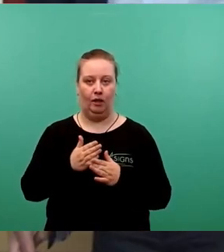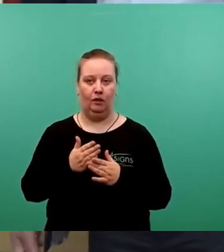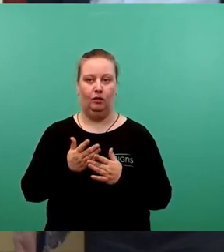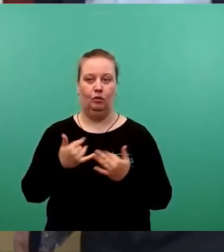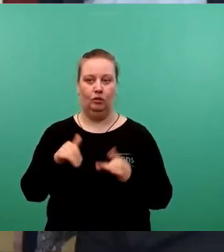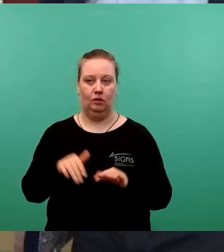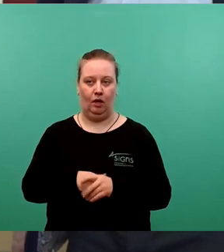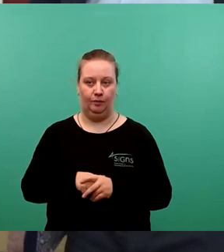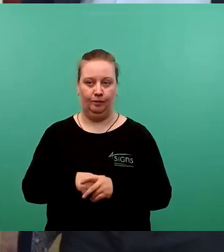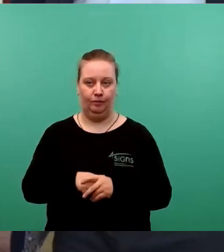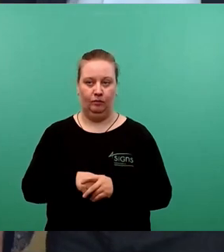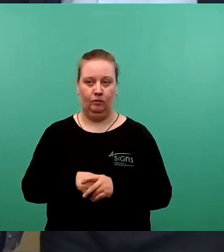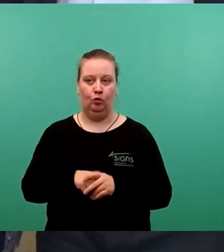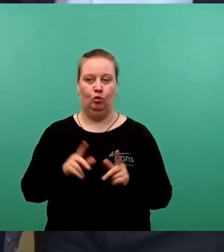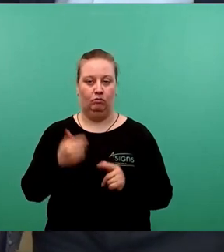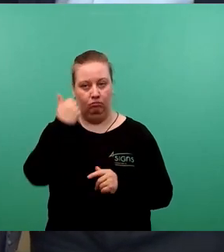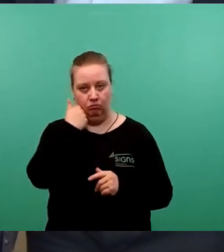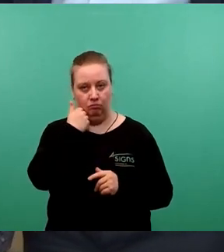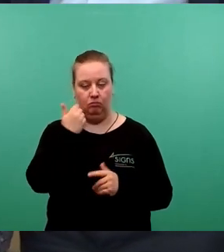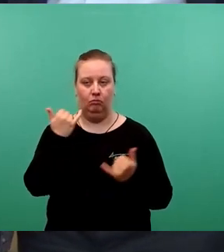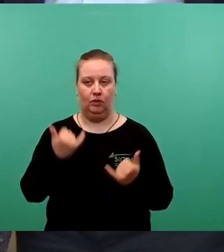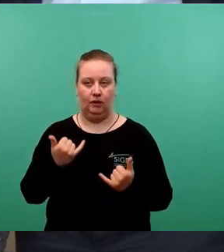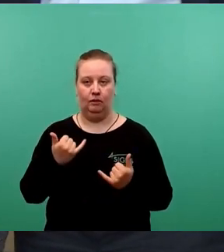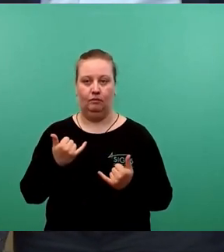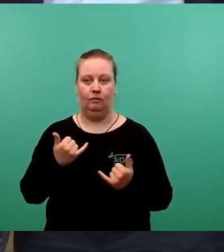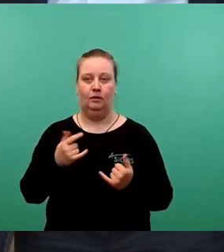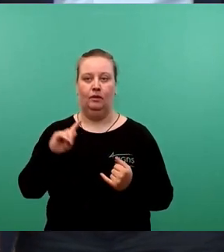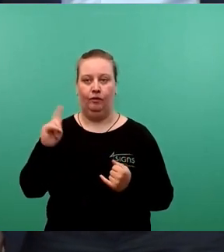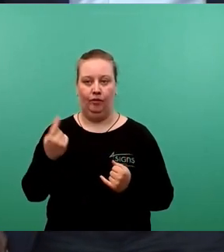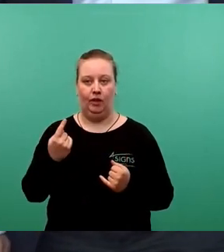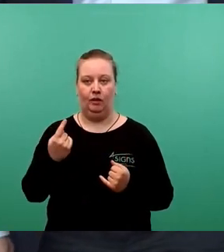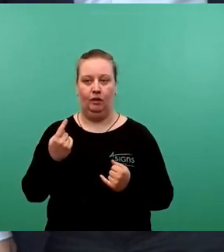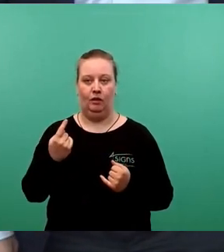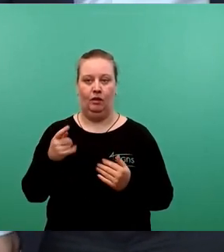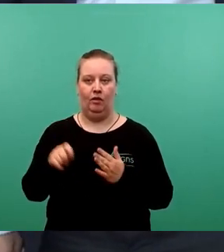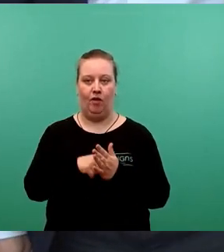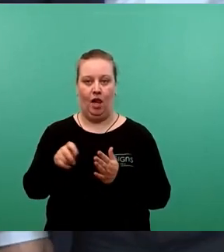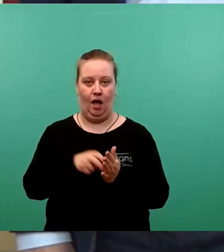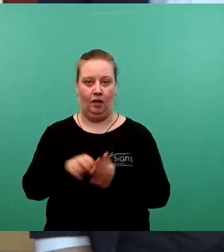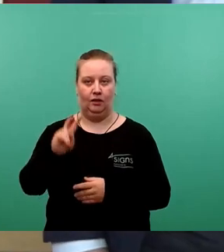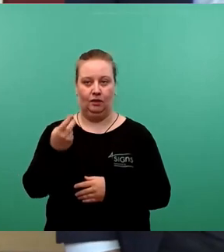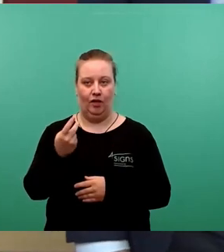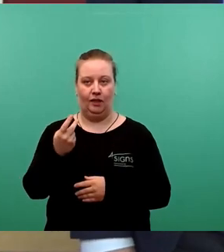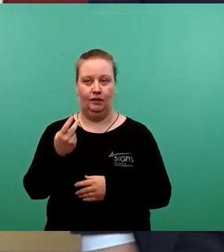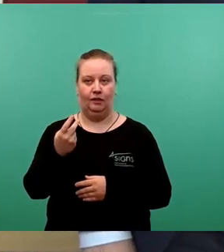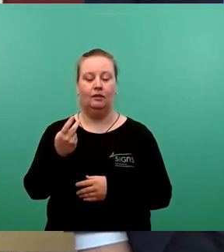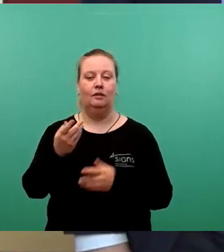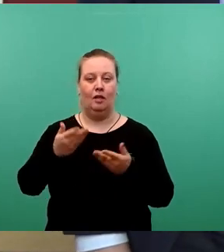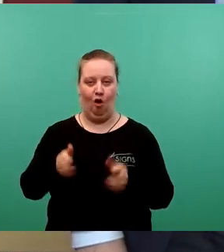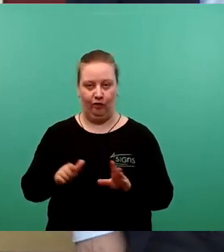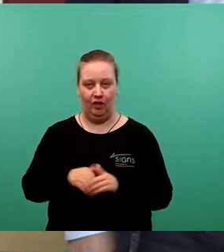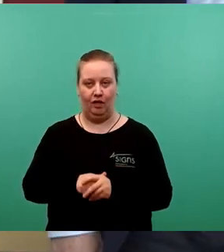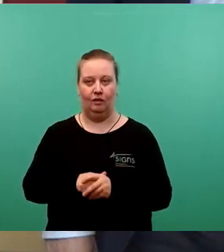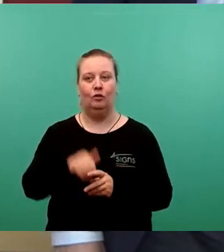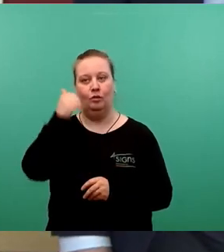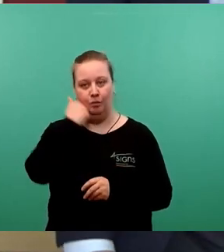Und ich darf unmittelbar den Wahlgang, den zweiten Wahlgang eröffnen und um